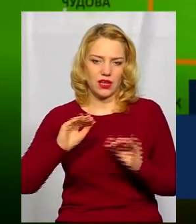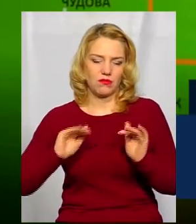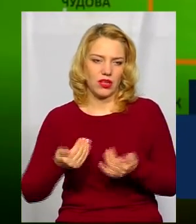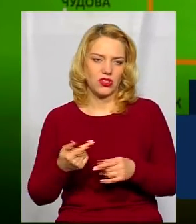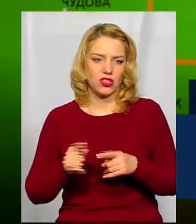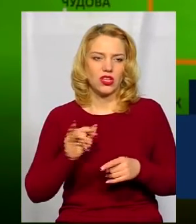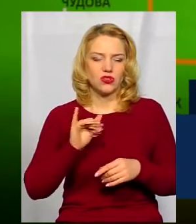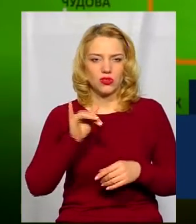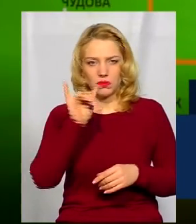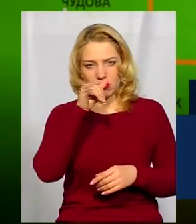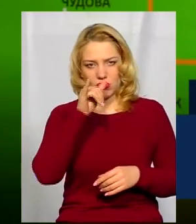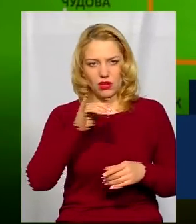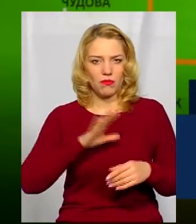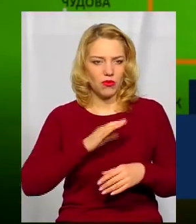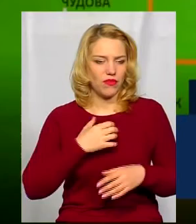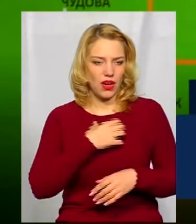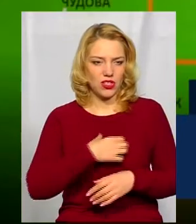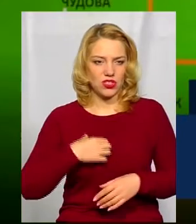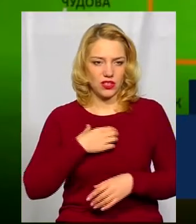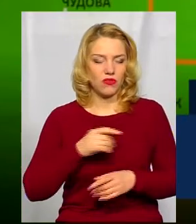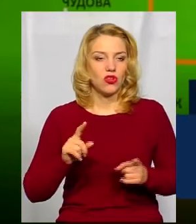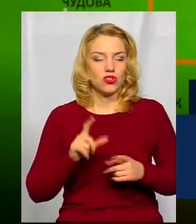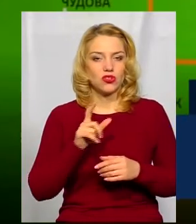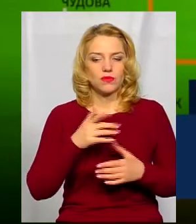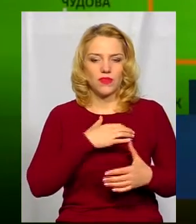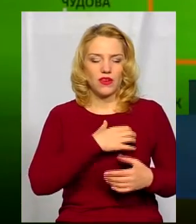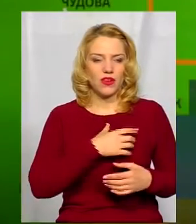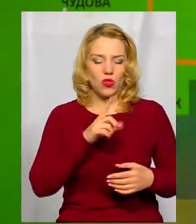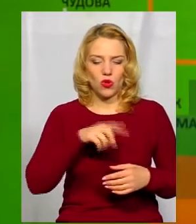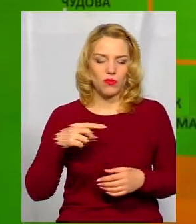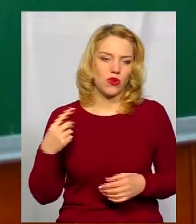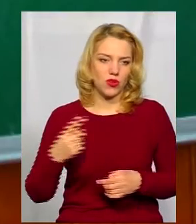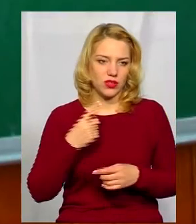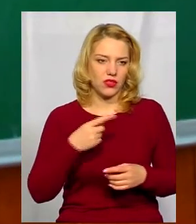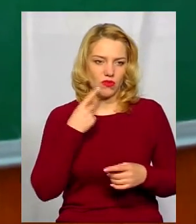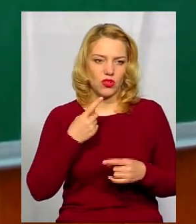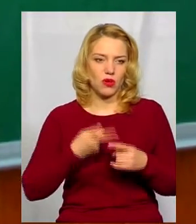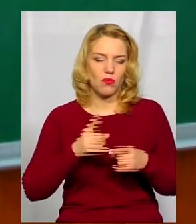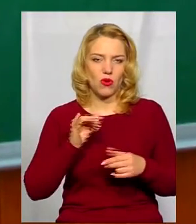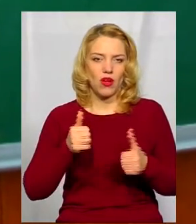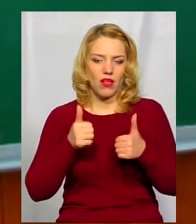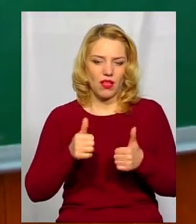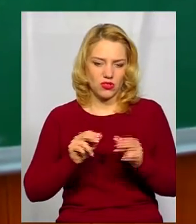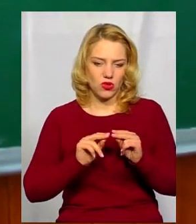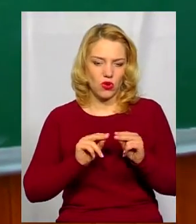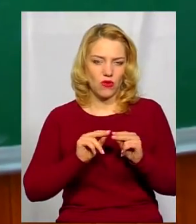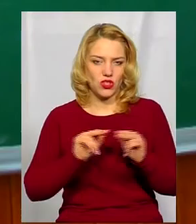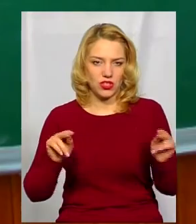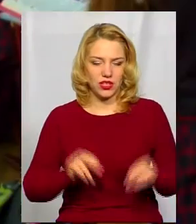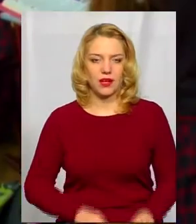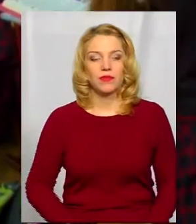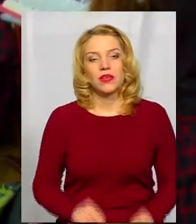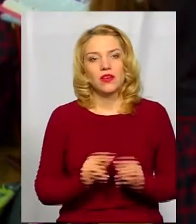сторінка в інстаграм була, сьогодні це дітям важливо. Щоб ви розуміли, це номер один, що вони кажуть про класного вчителя. У вчительки української мови Хмельницької